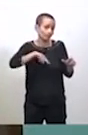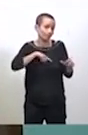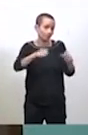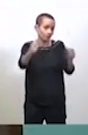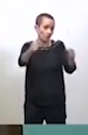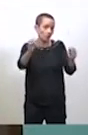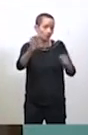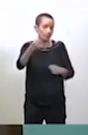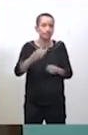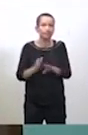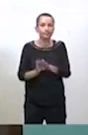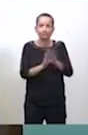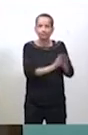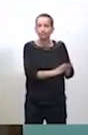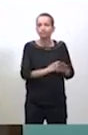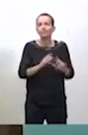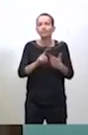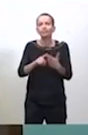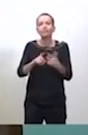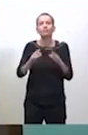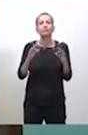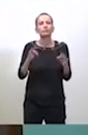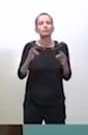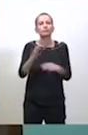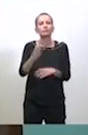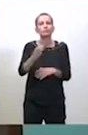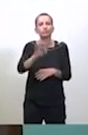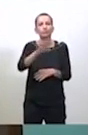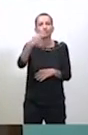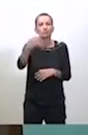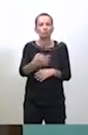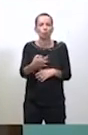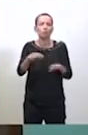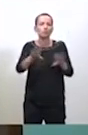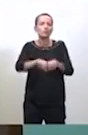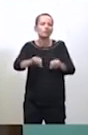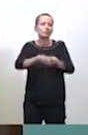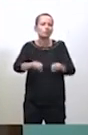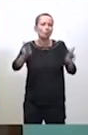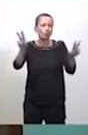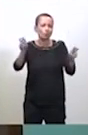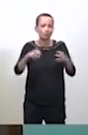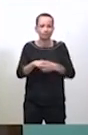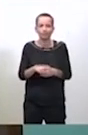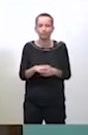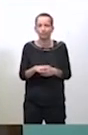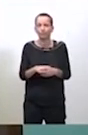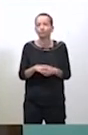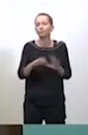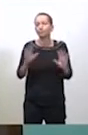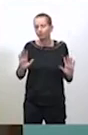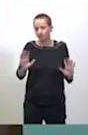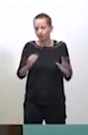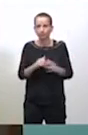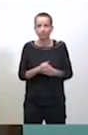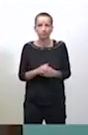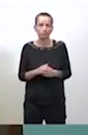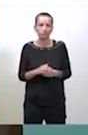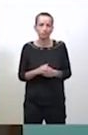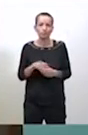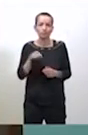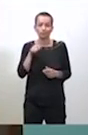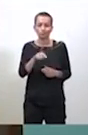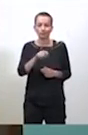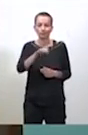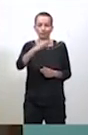Concernant la question sur les taux d'exécution, alors une des manières d'améliorer